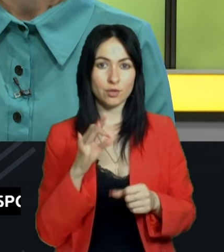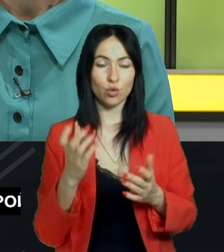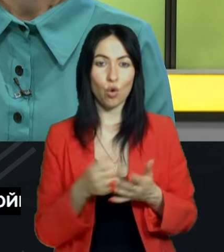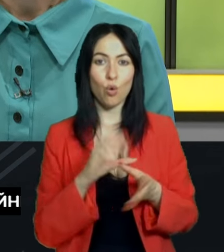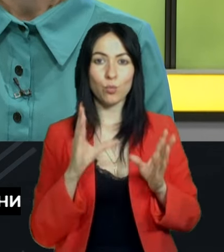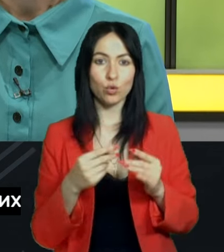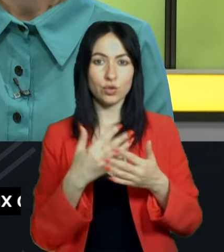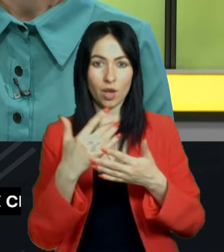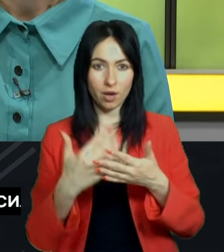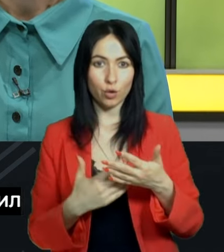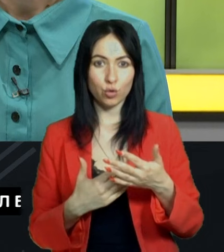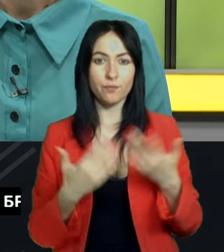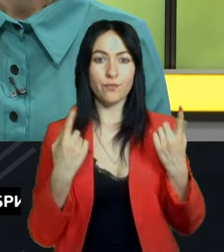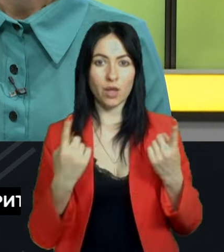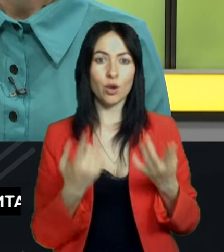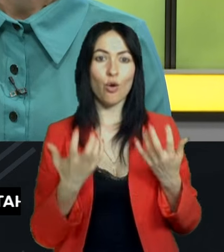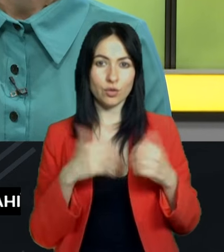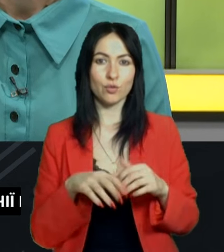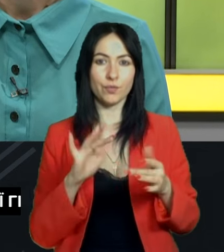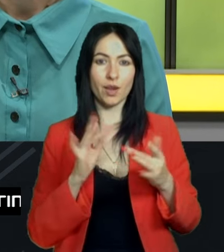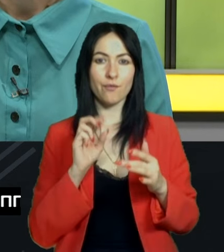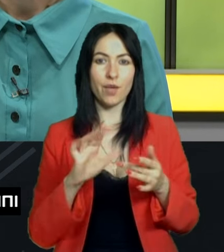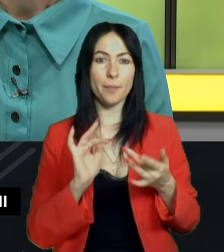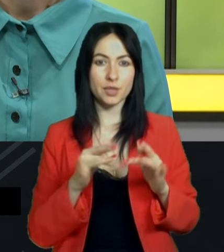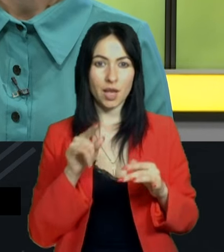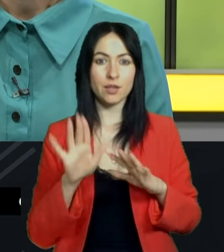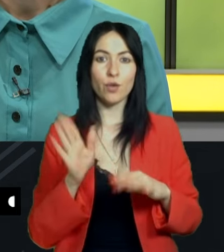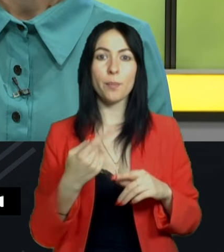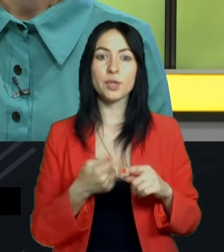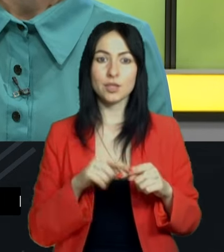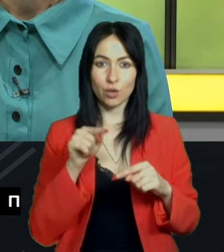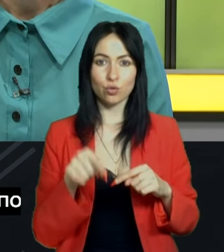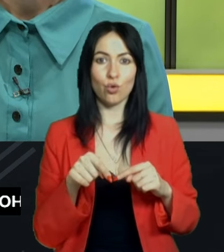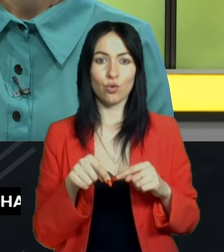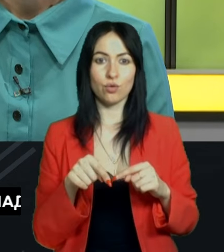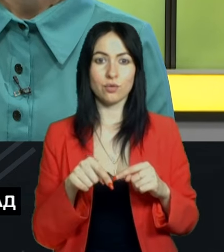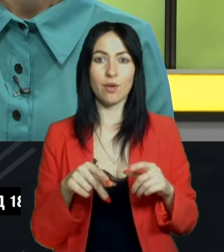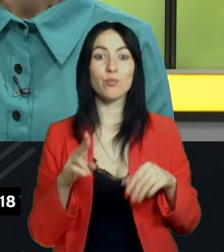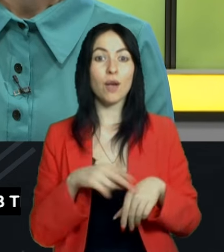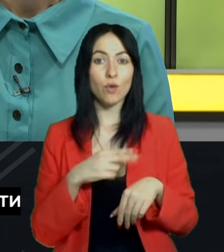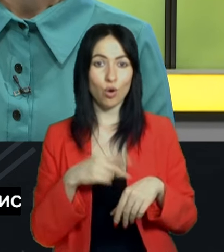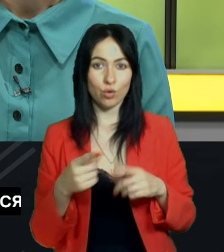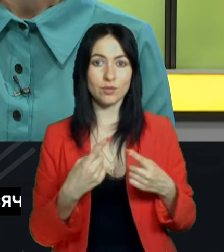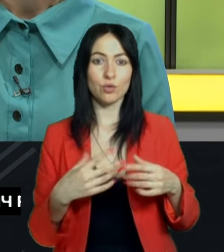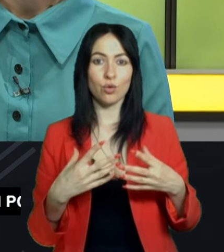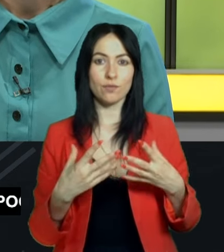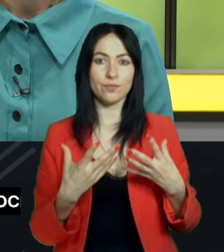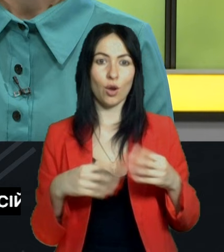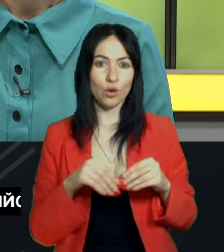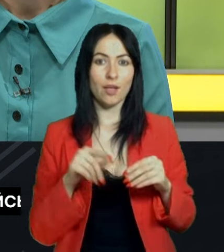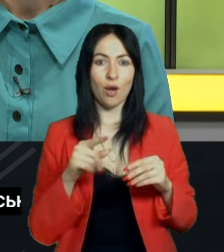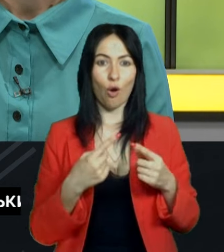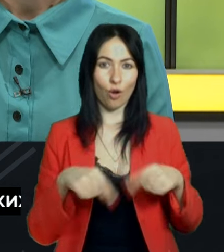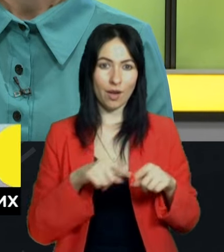великою кількостю веб-сайтів, після чого правоохоронні органи, в даному випадку Бюро економічної